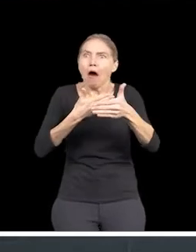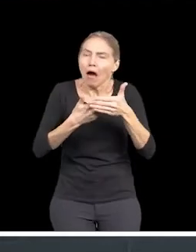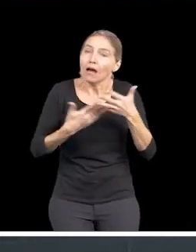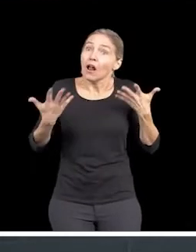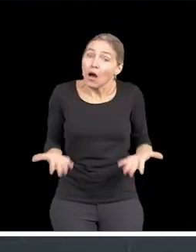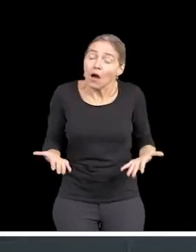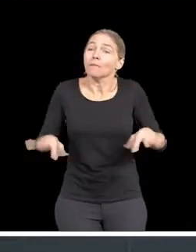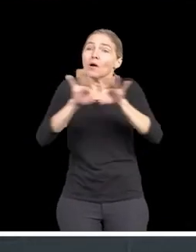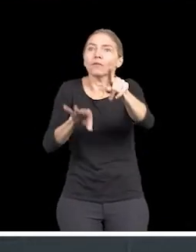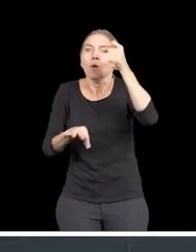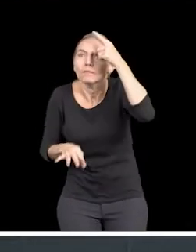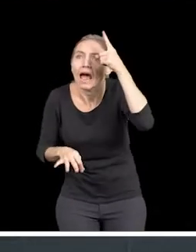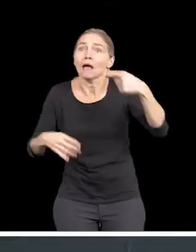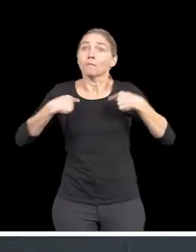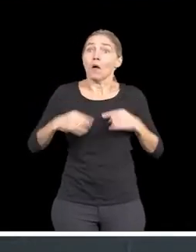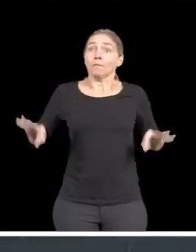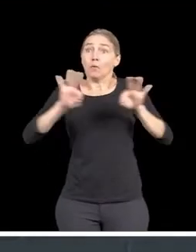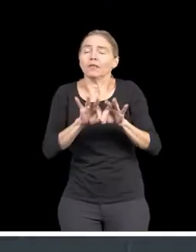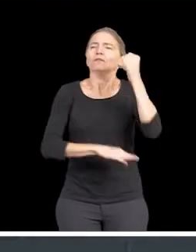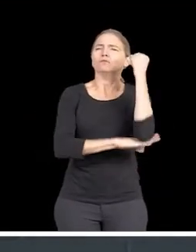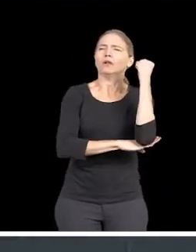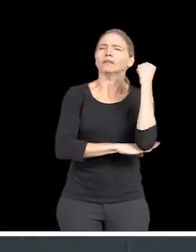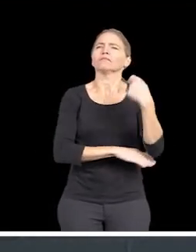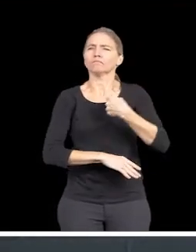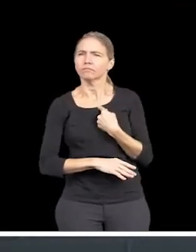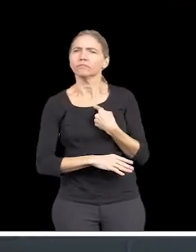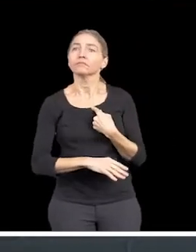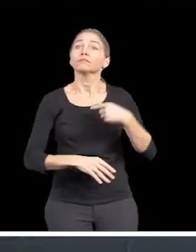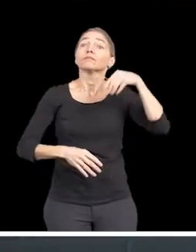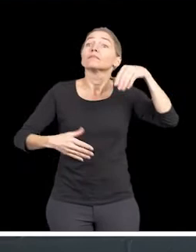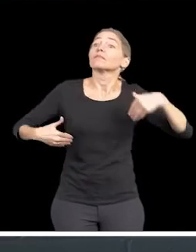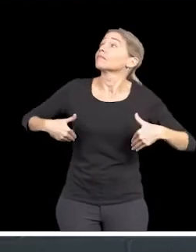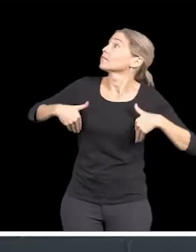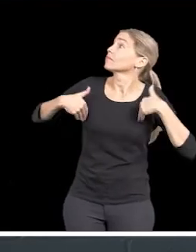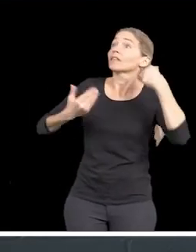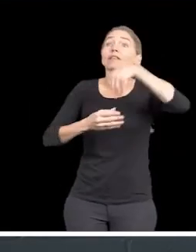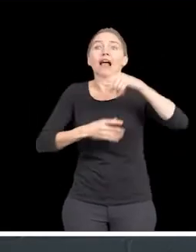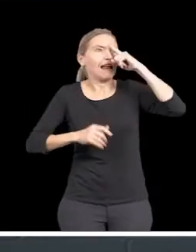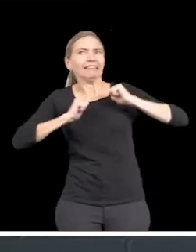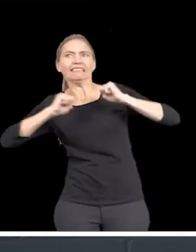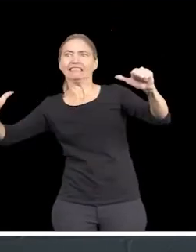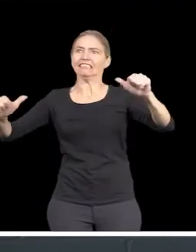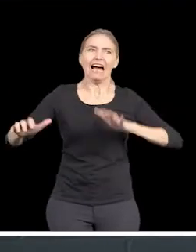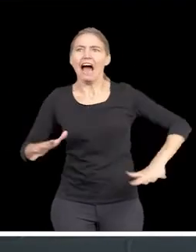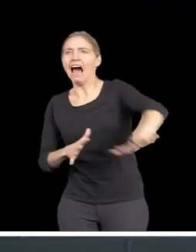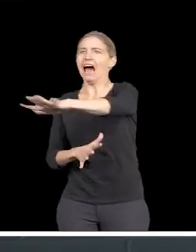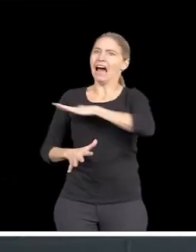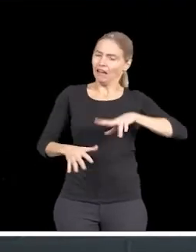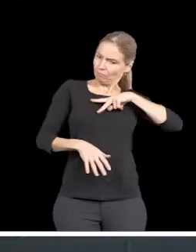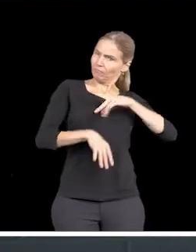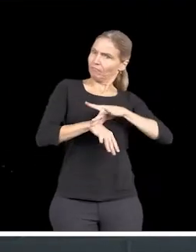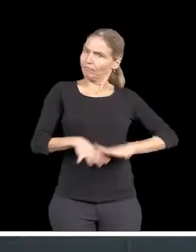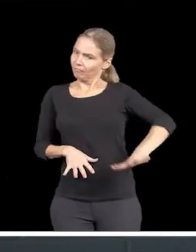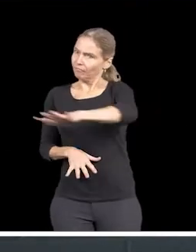sur toi. Car dans cette valise à l'espace immense, tout ce qu'elle contient t'appartient. Il y a